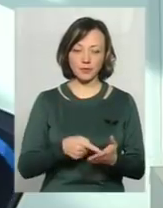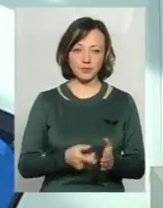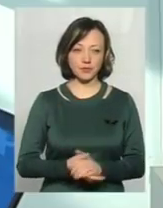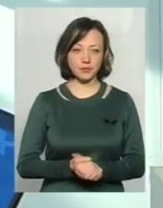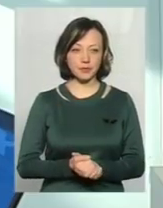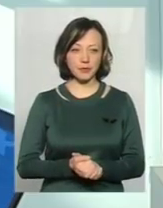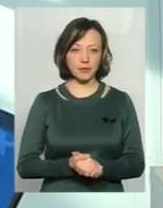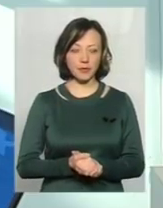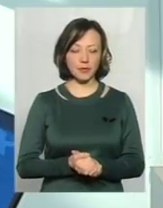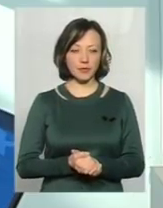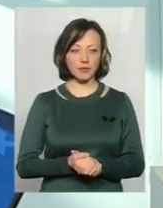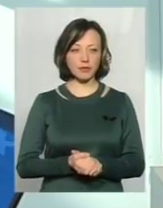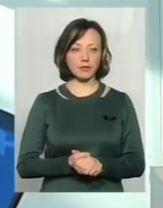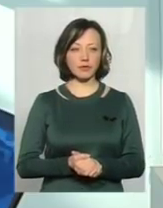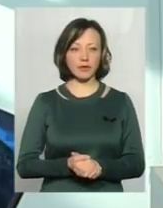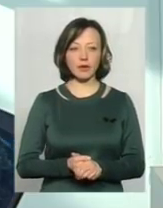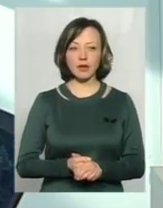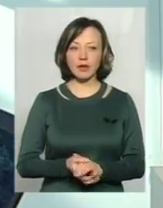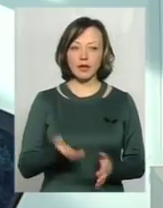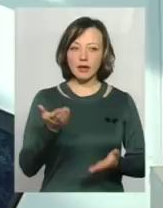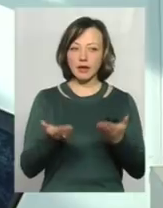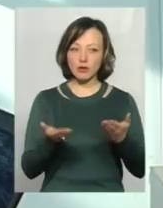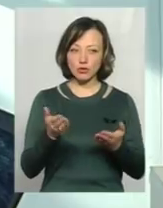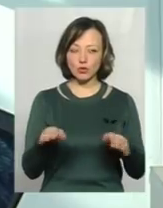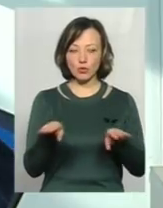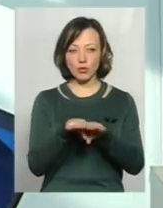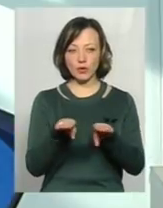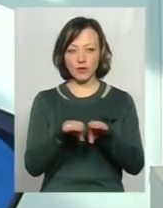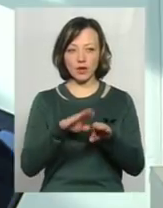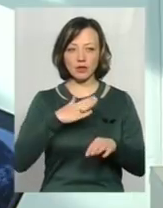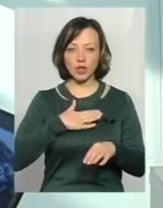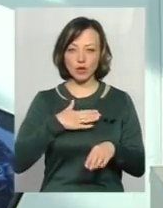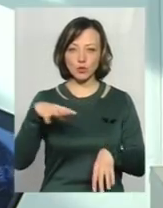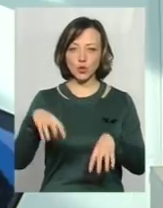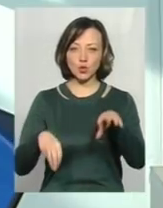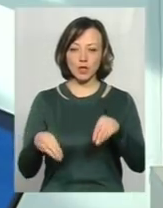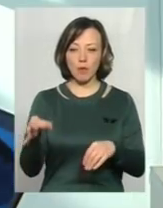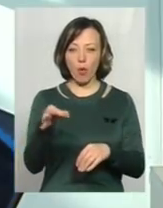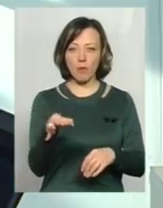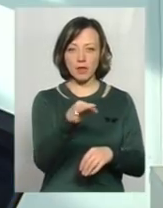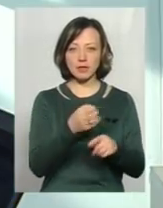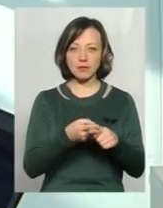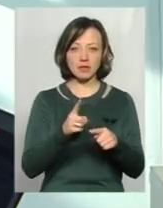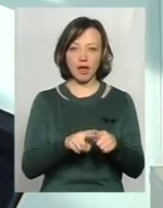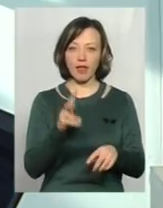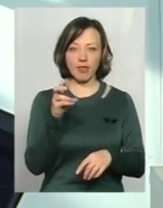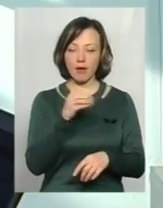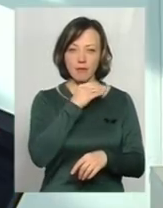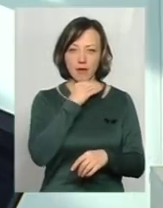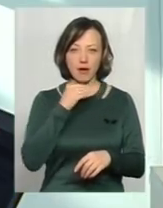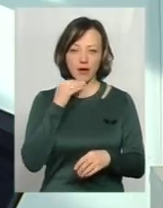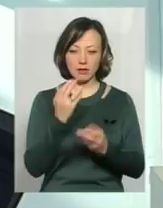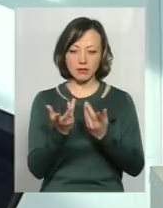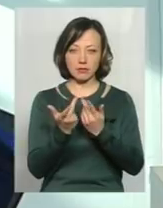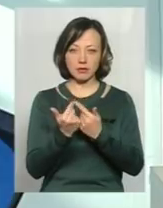порівняти з нашими сусідами, сусідніми областями, це є досить невелика кількість